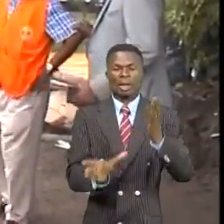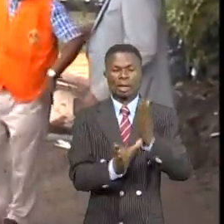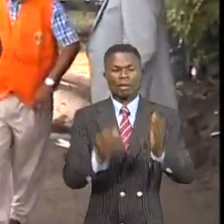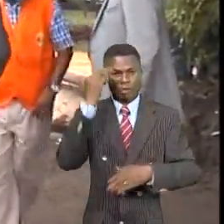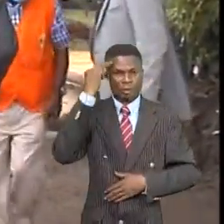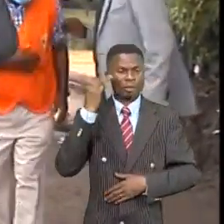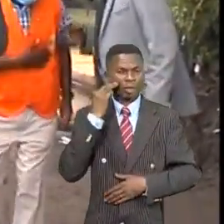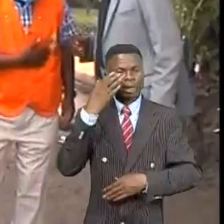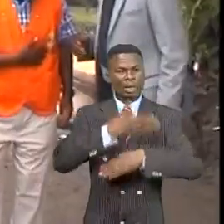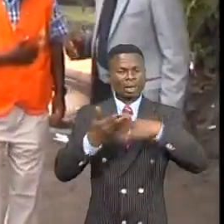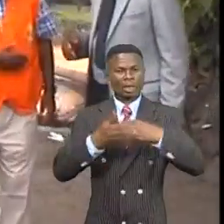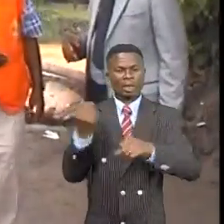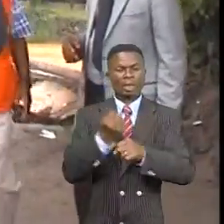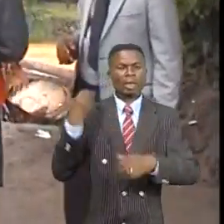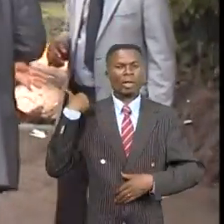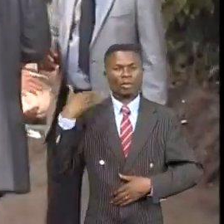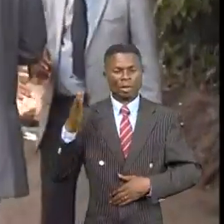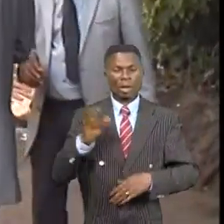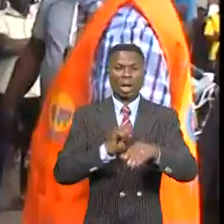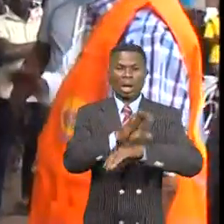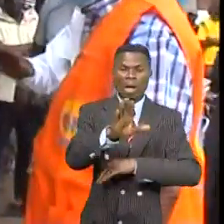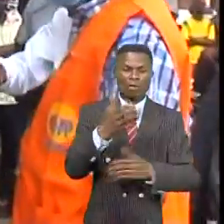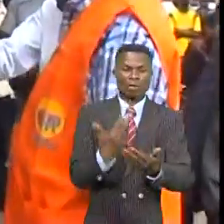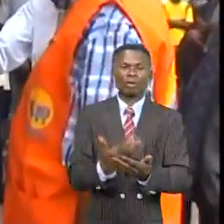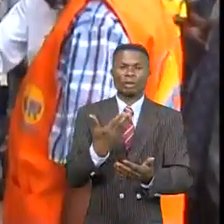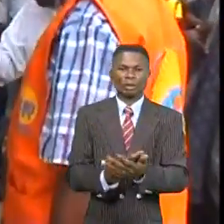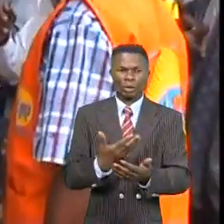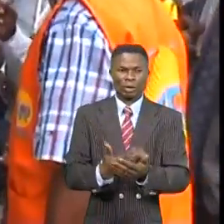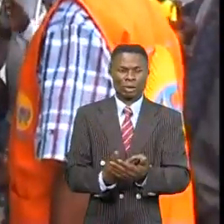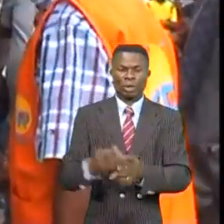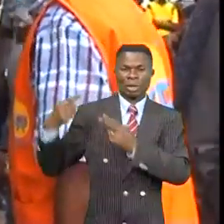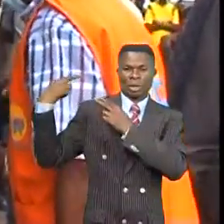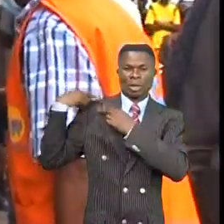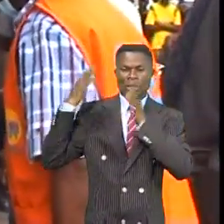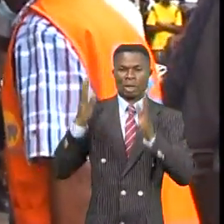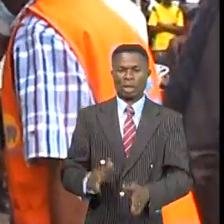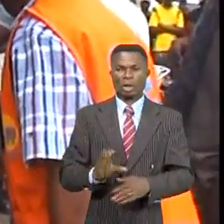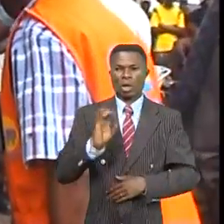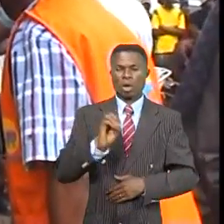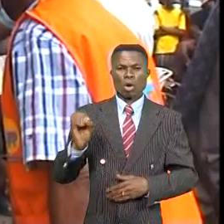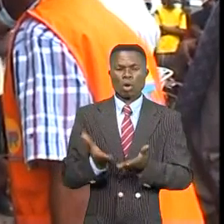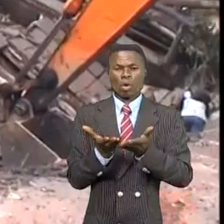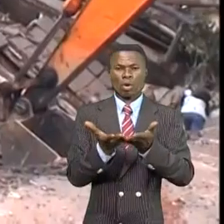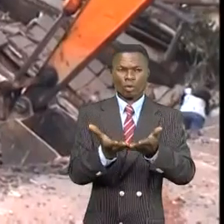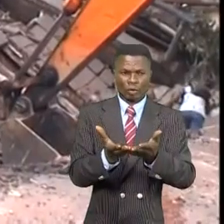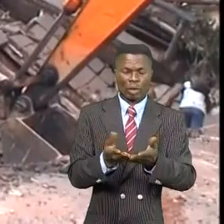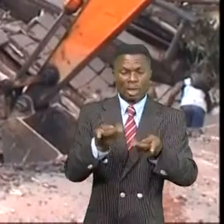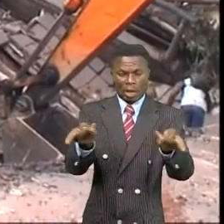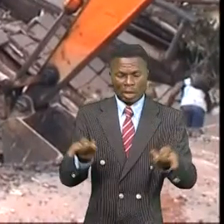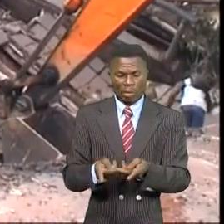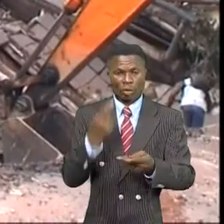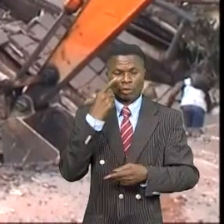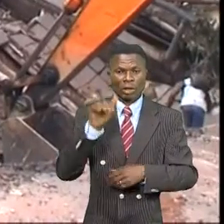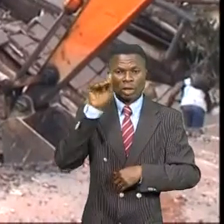des Infrastructures et Travaux publics, a dépêché en toute urgence les responsables de l'office de route sur Thora. Selon le